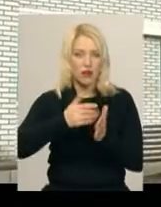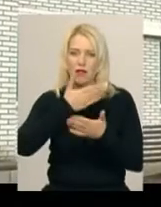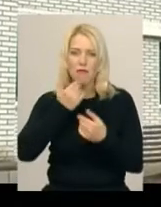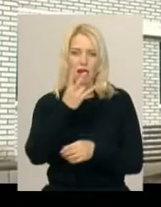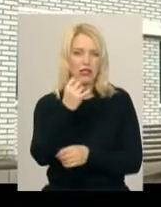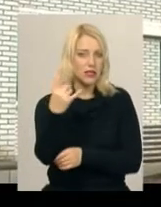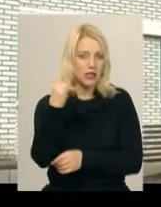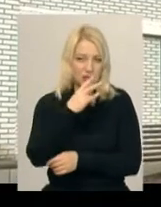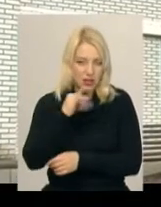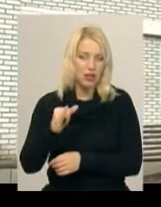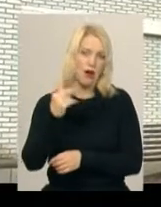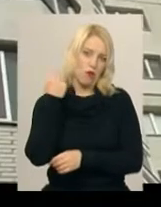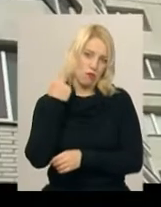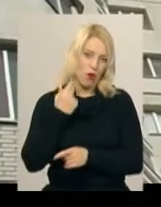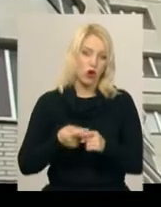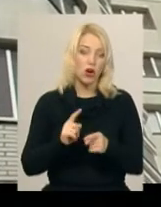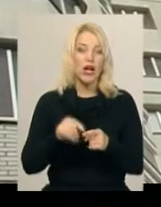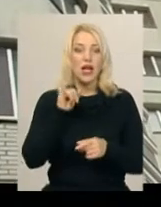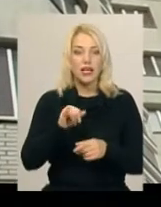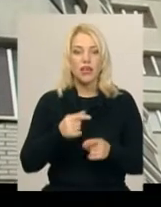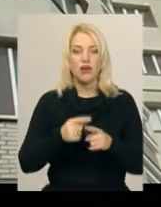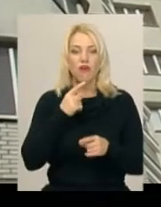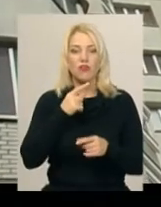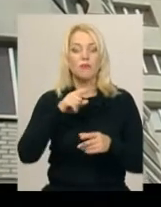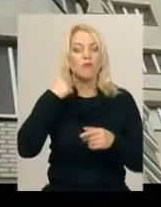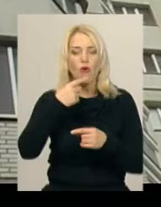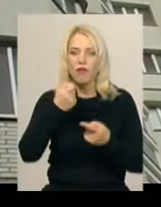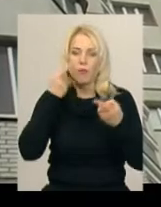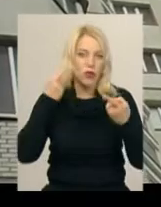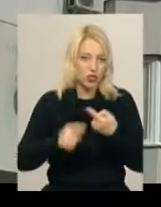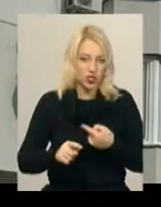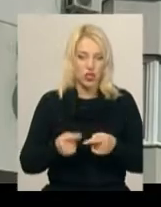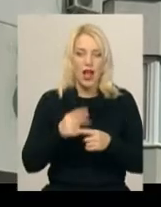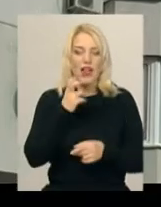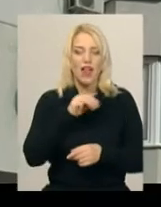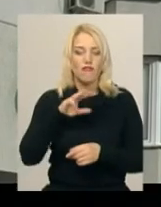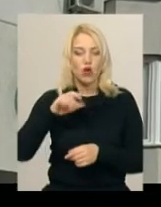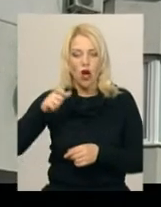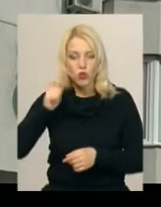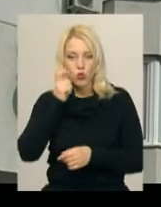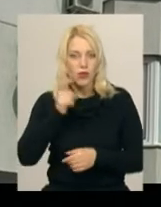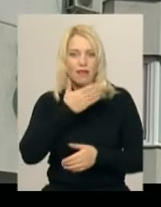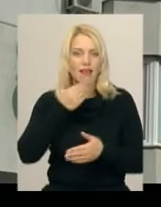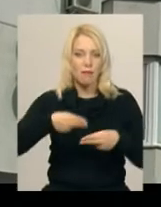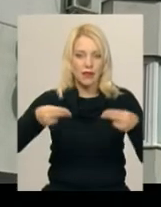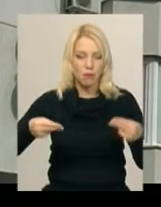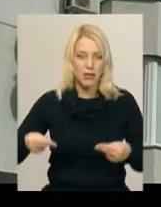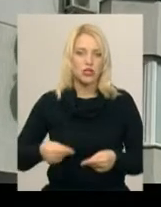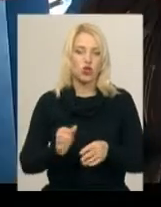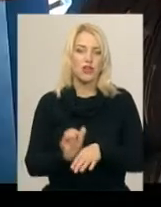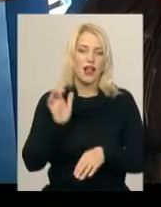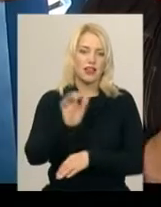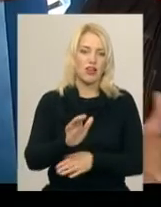Натомість для отримання номінації газу ОСББ робить передплату. Справа в іншому, каже жінка НАК «Нафтогаз України» не підписує на діслані